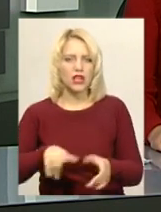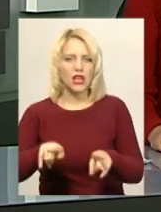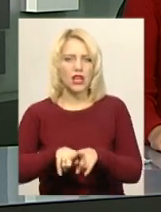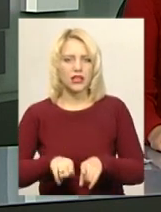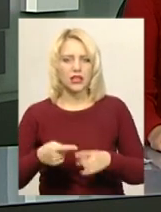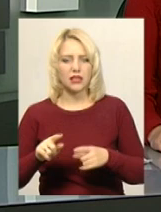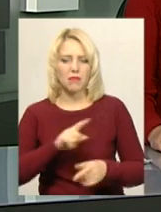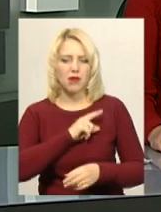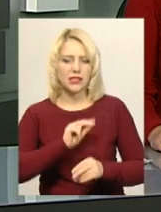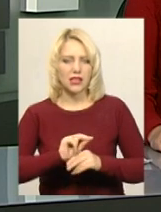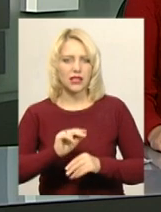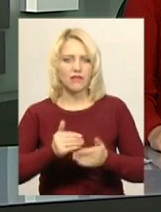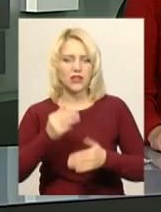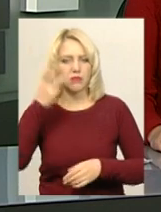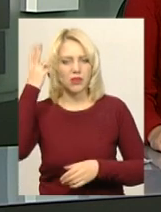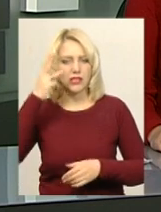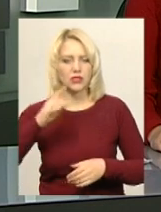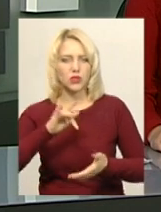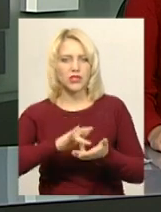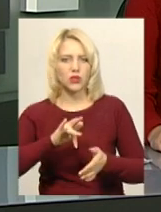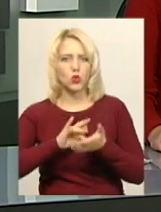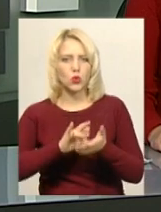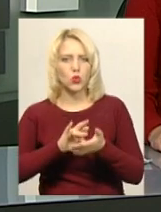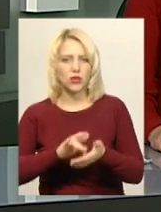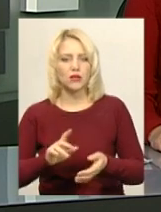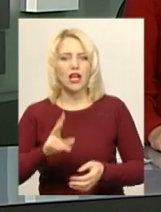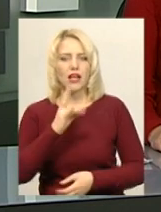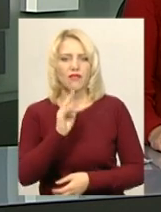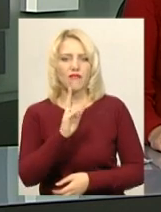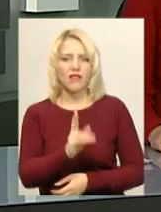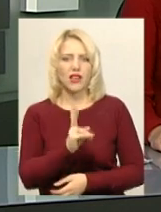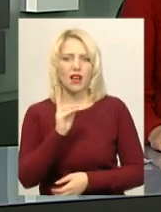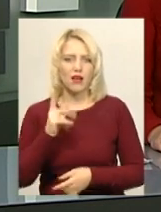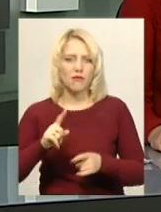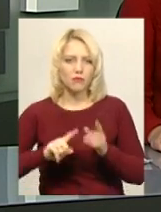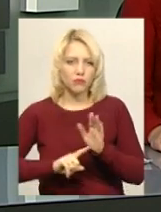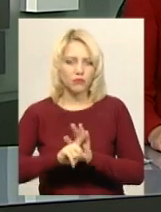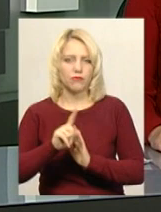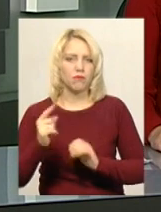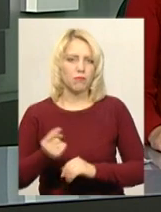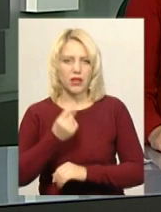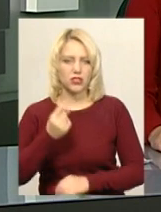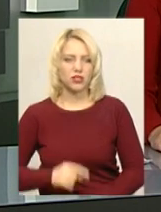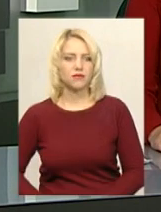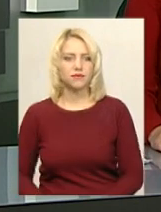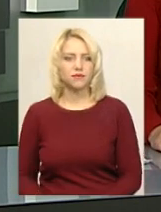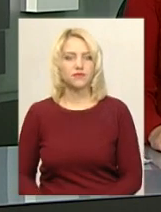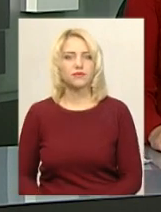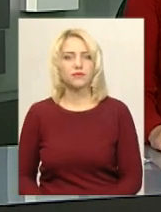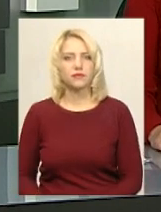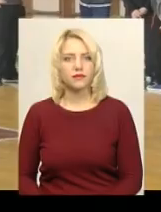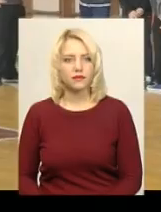майстер-клас від Хмельницького міського центру туризму у навчально-виховному комплексі номер 7 відбувся вперше. Подробиці далі у сюжеті.